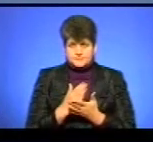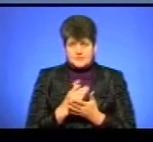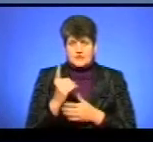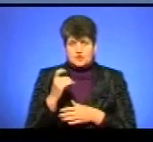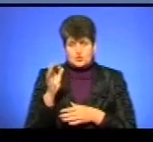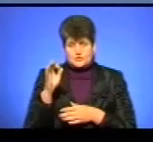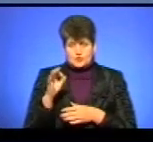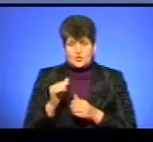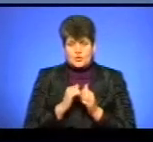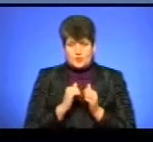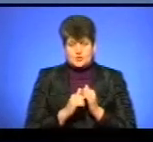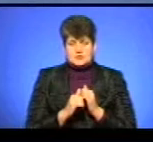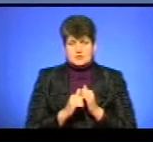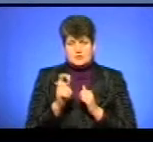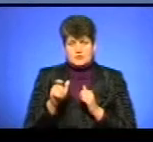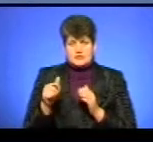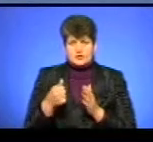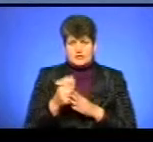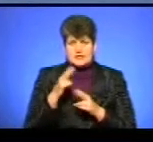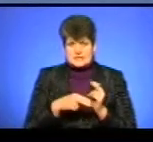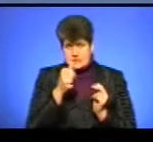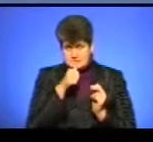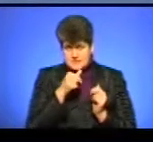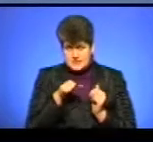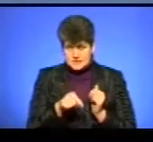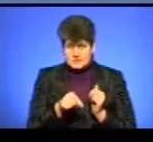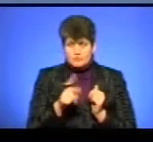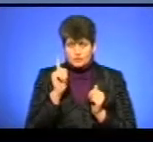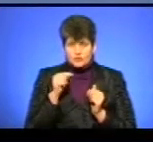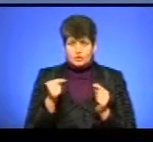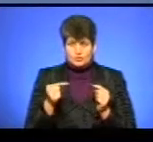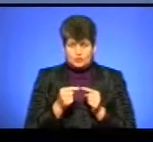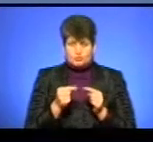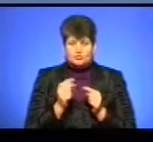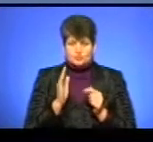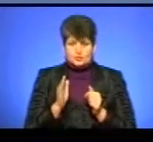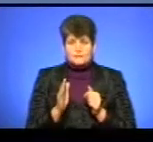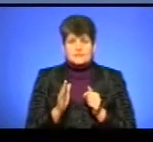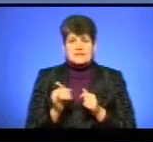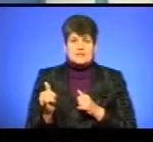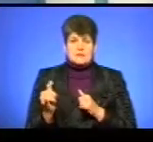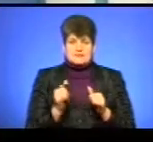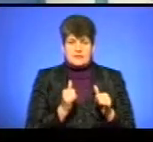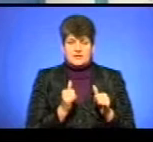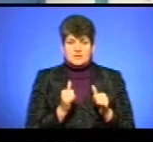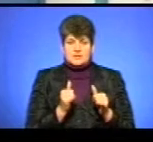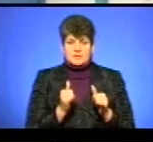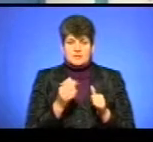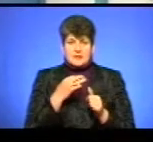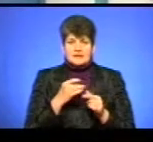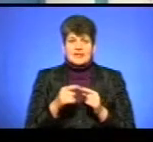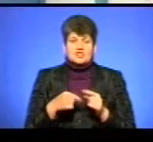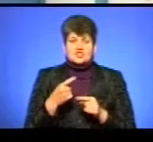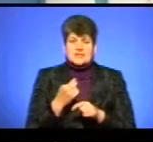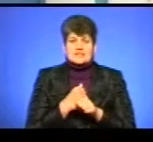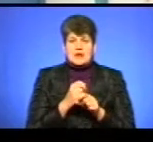% кожен пацієнт до кінця місяця, це вже буде остаточно, ви знаєте, буде процедура, буде забезпечений цими препаратами, і через